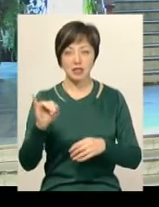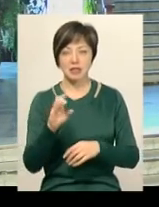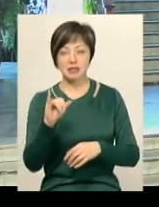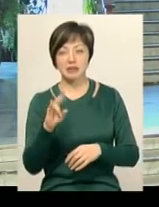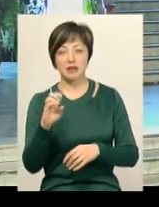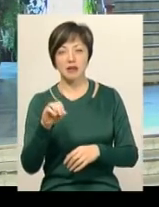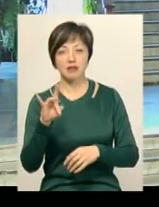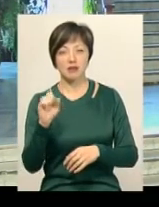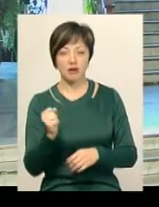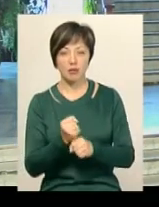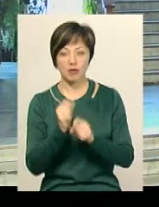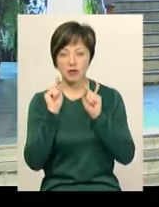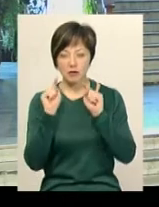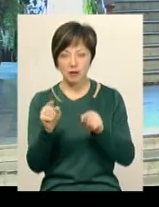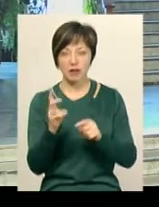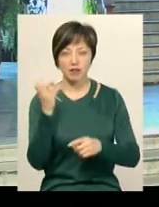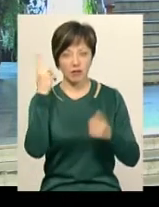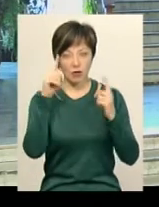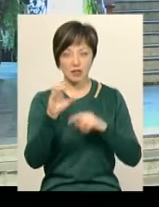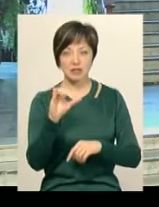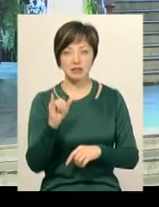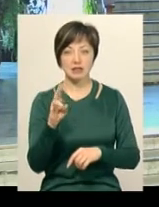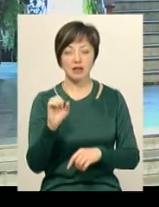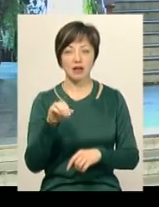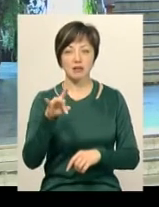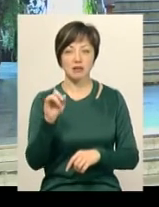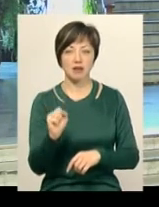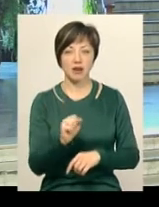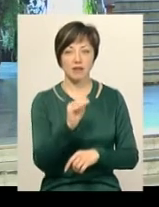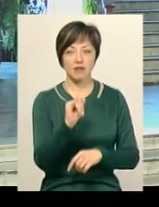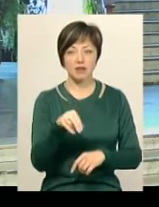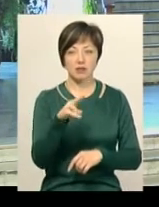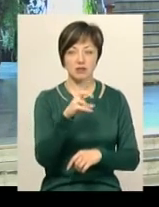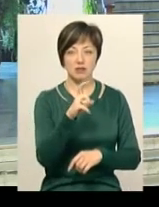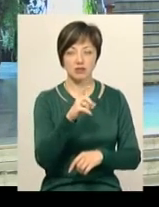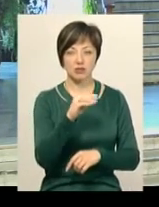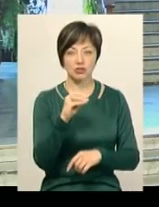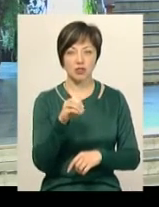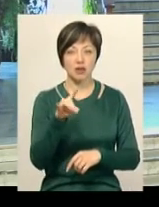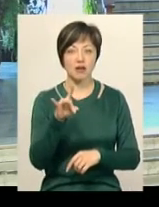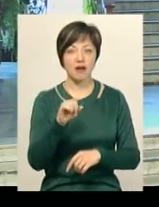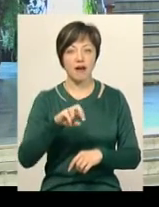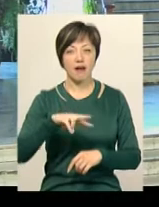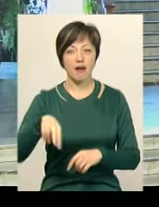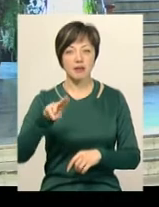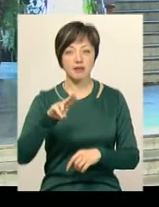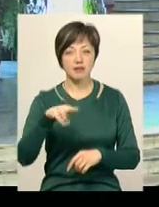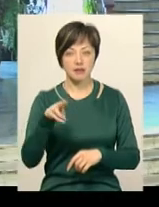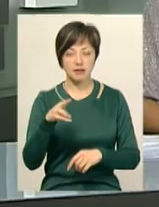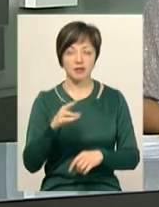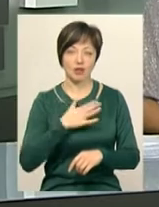Сінатору, цьому році зробила наголос більше творів Френка Сінатор, Елли Феджеральд і наших українських композиторів.